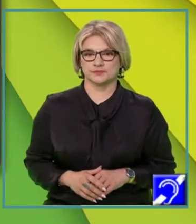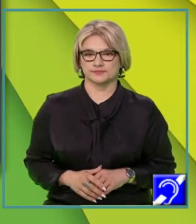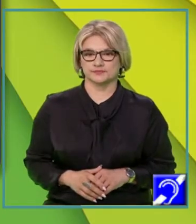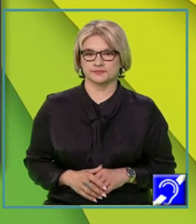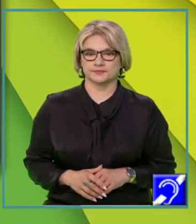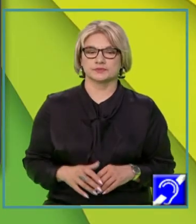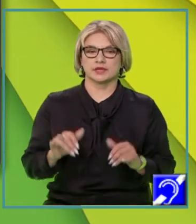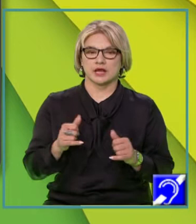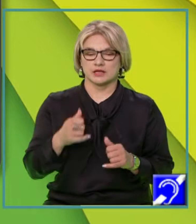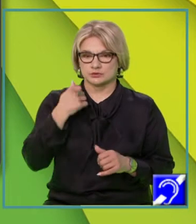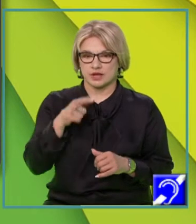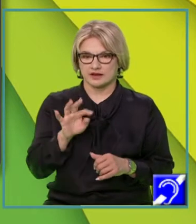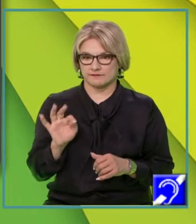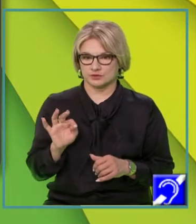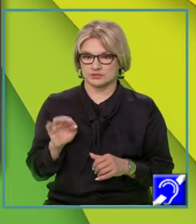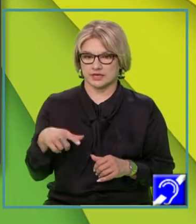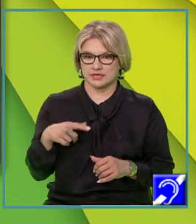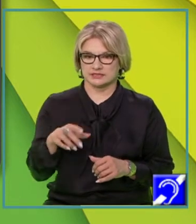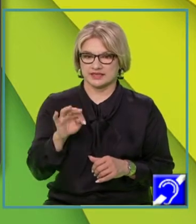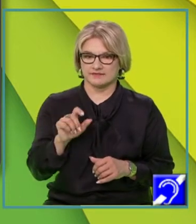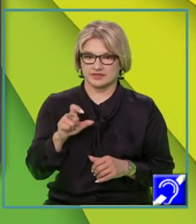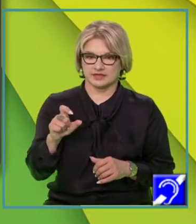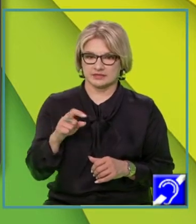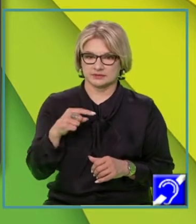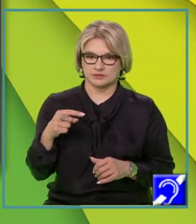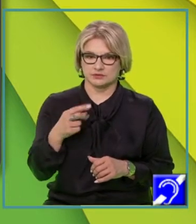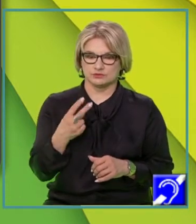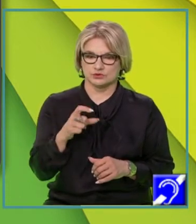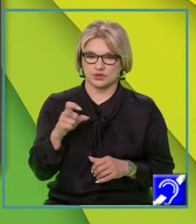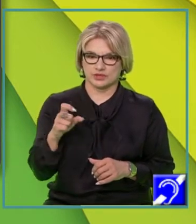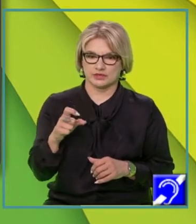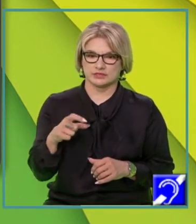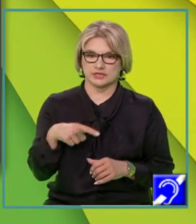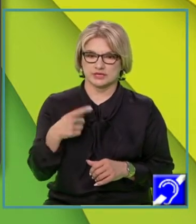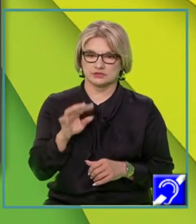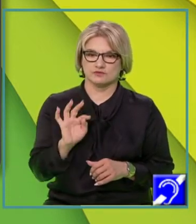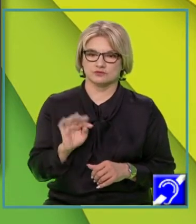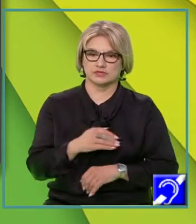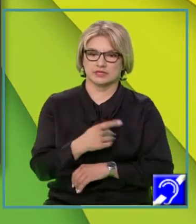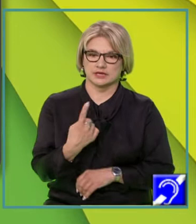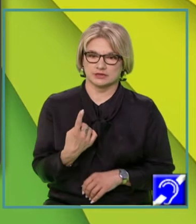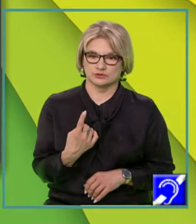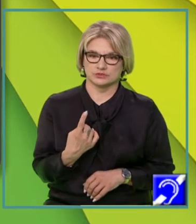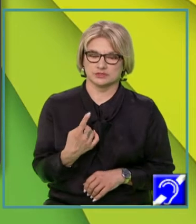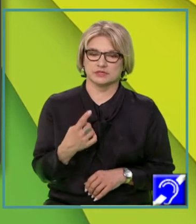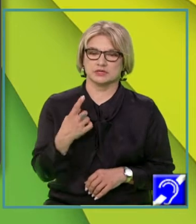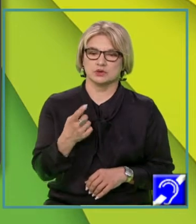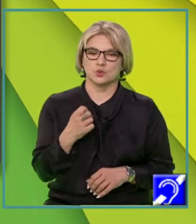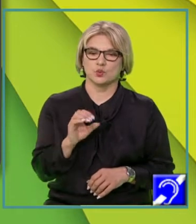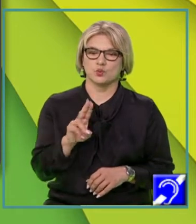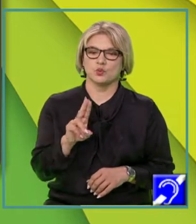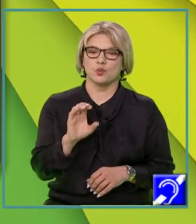În cazul în care funcția este f de x minus 2x este o funcție de gradul întâi, cu a